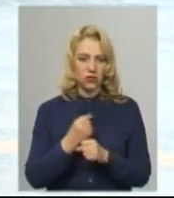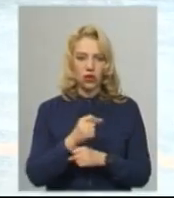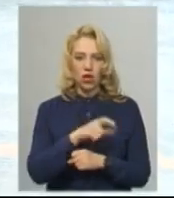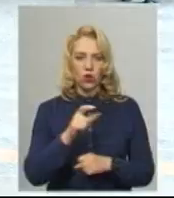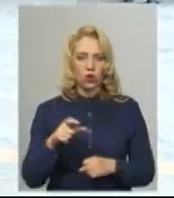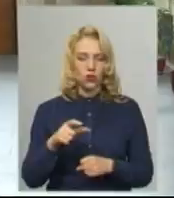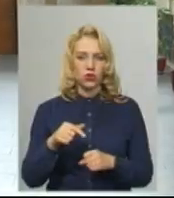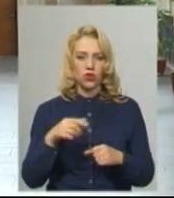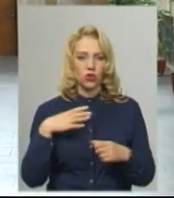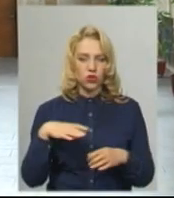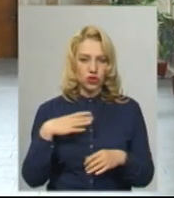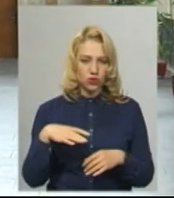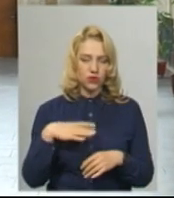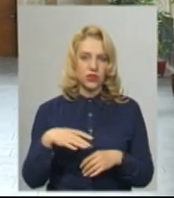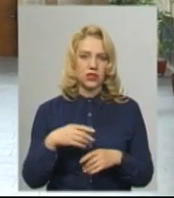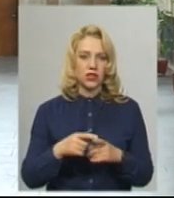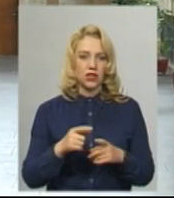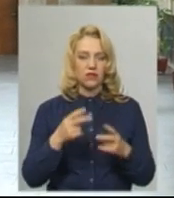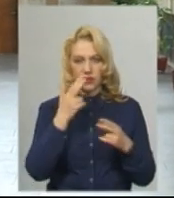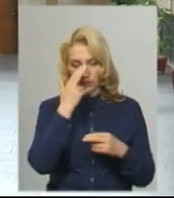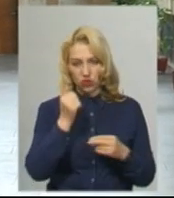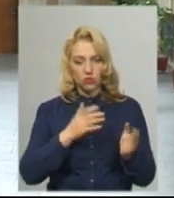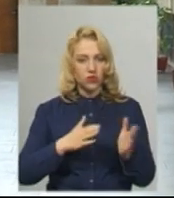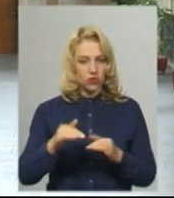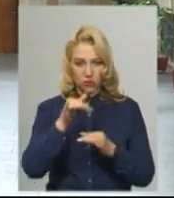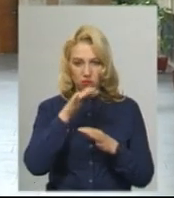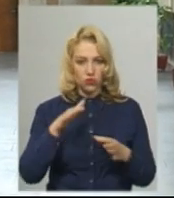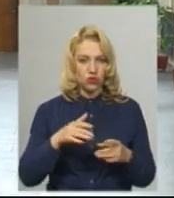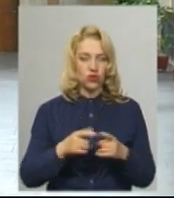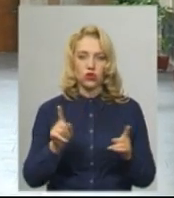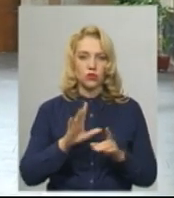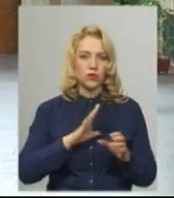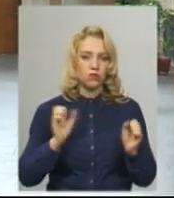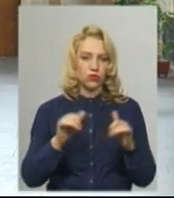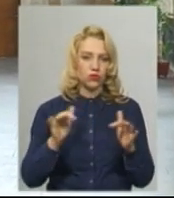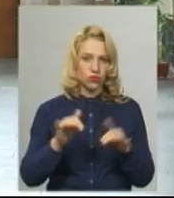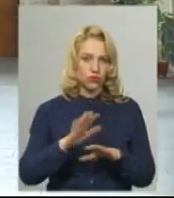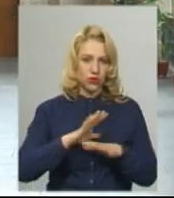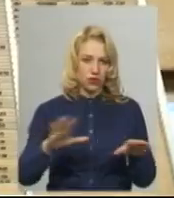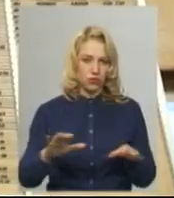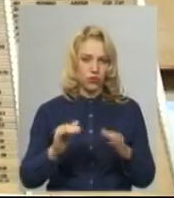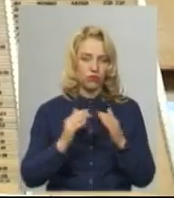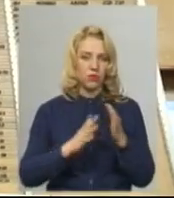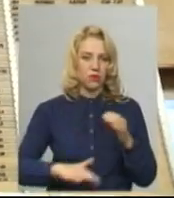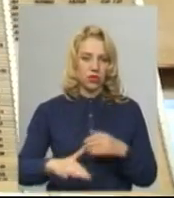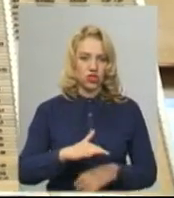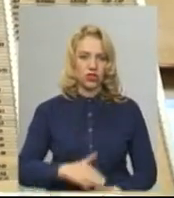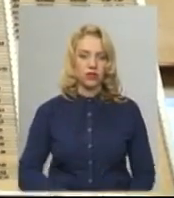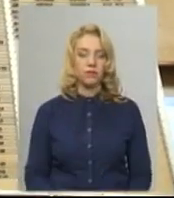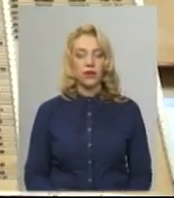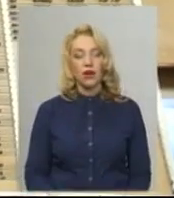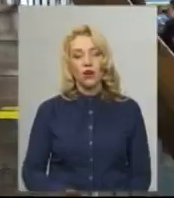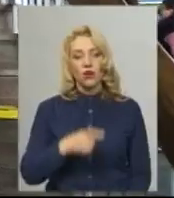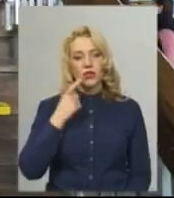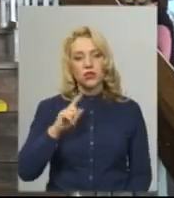очікувати в звичному режимі на сьогоднішній день не можуть, аби не створювати скупчення людей в приміщення. Ярослав Івашчук